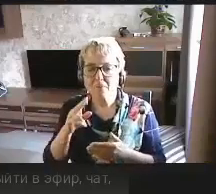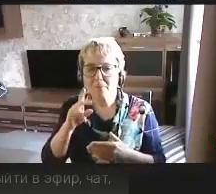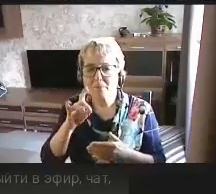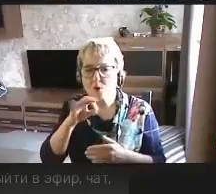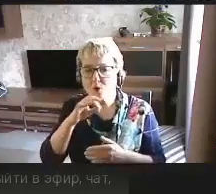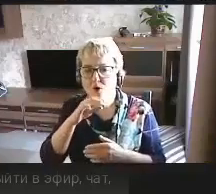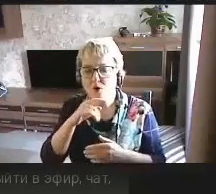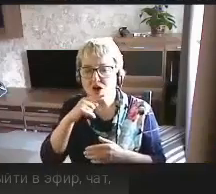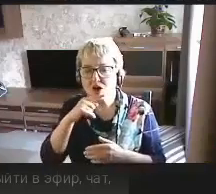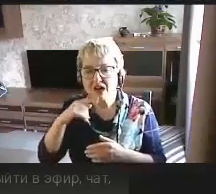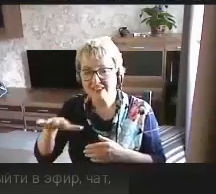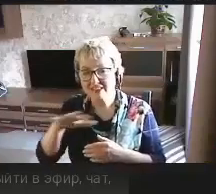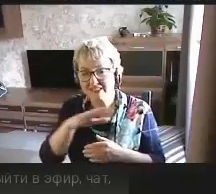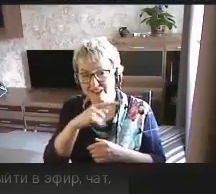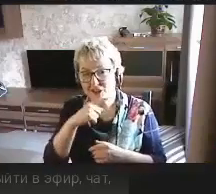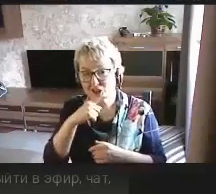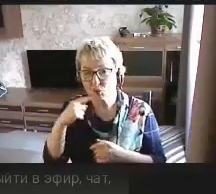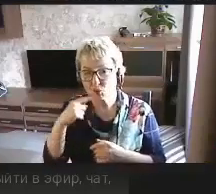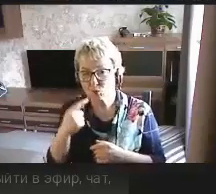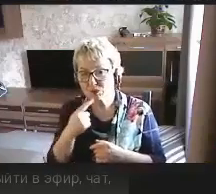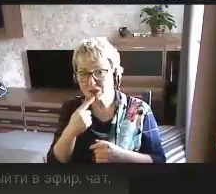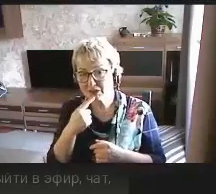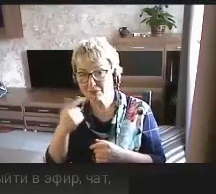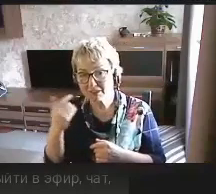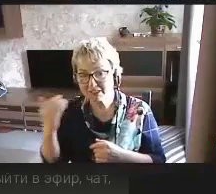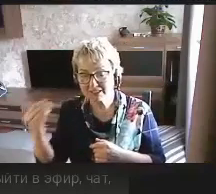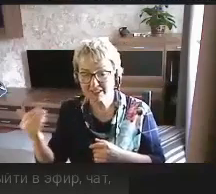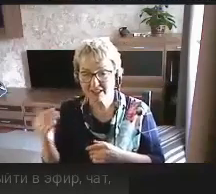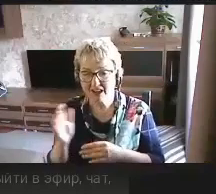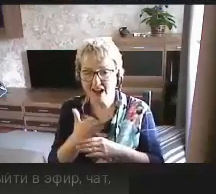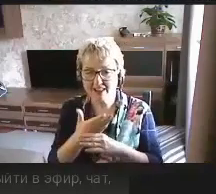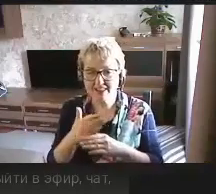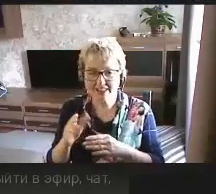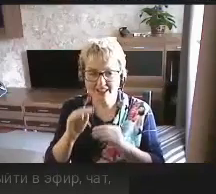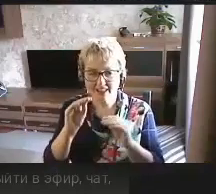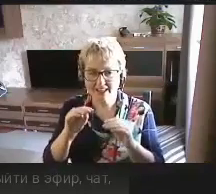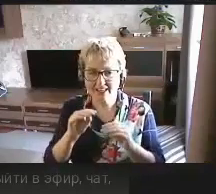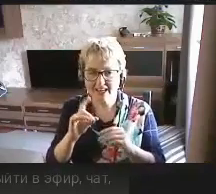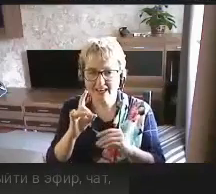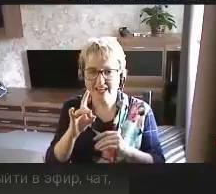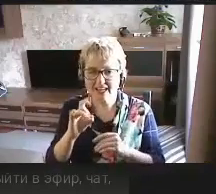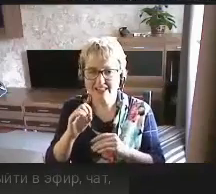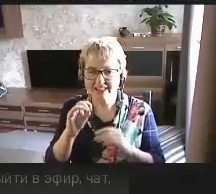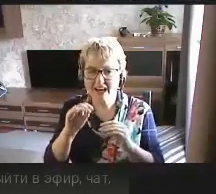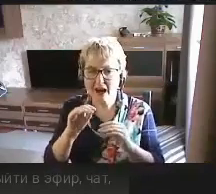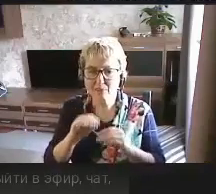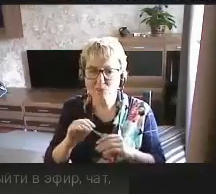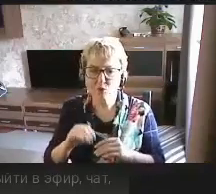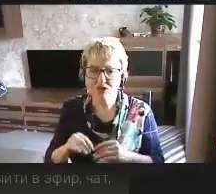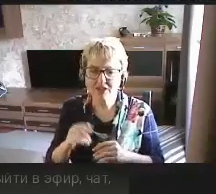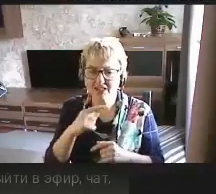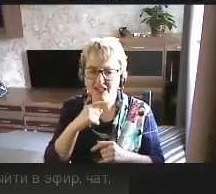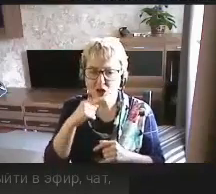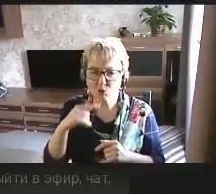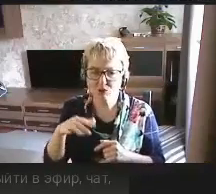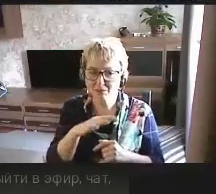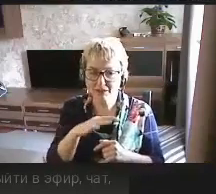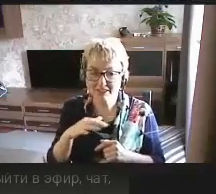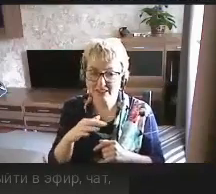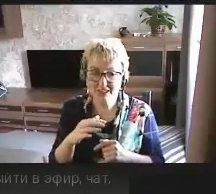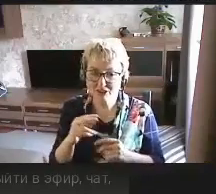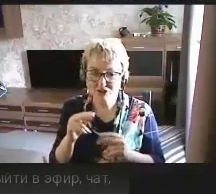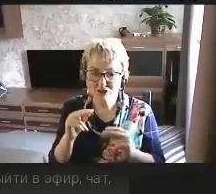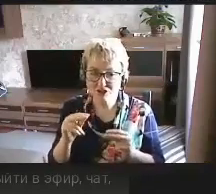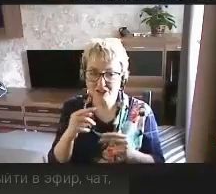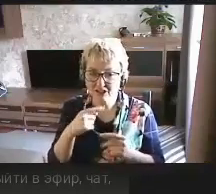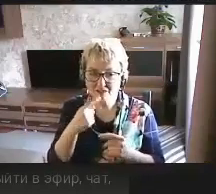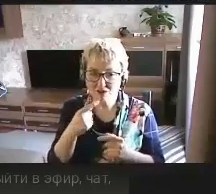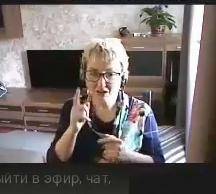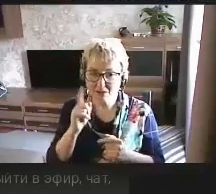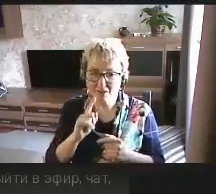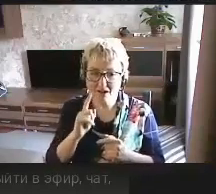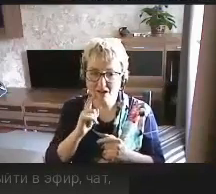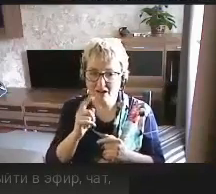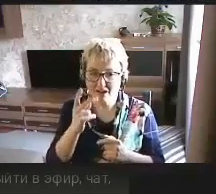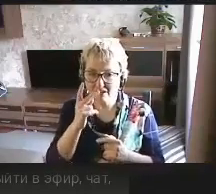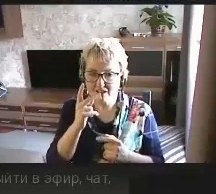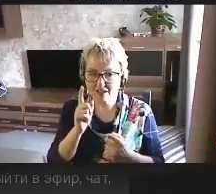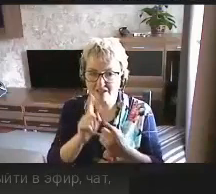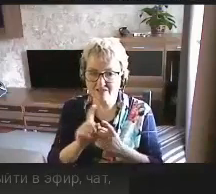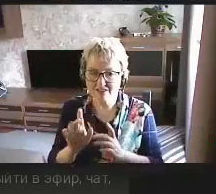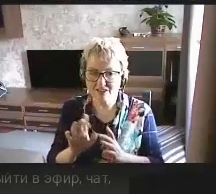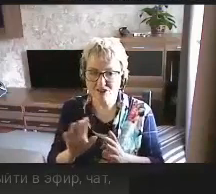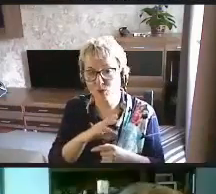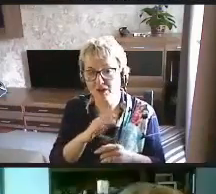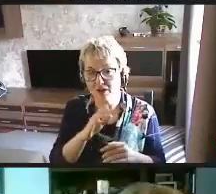на русском языке, какие-то отдельные разработки на русском языке. Я, Юля, честно скажу, я пока не встречала такого.